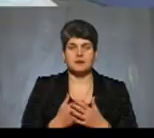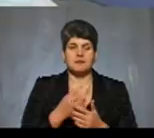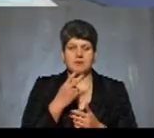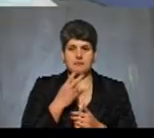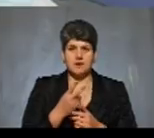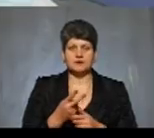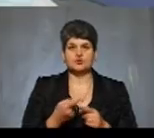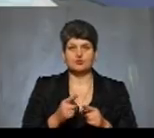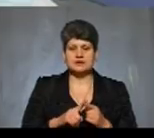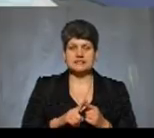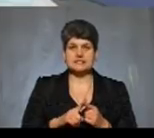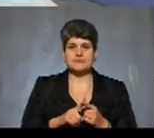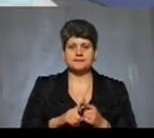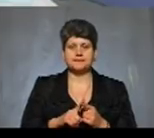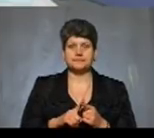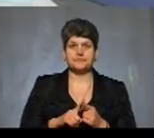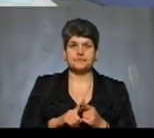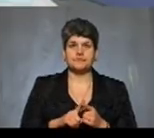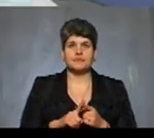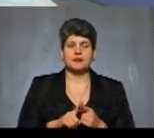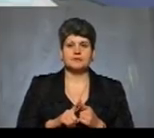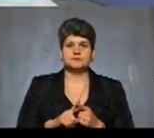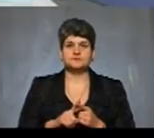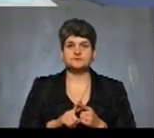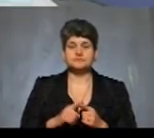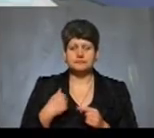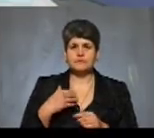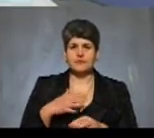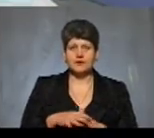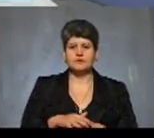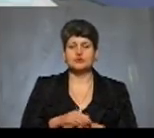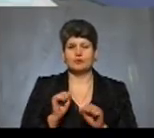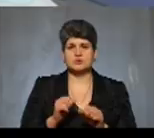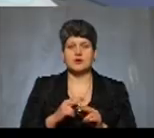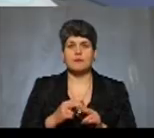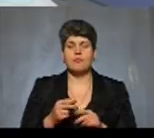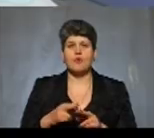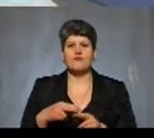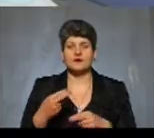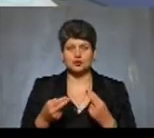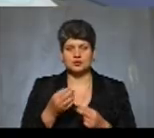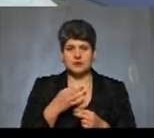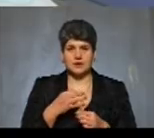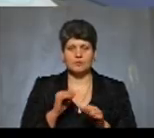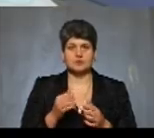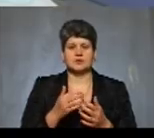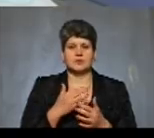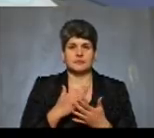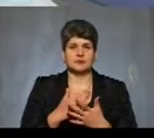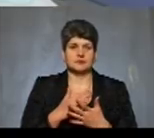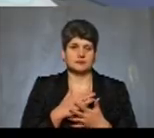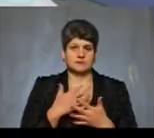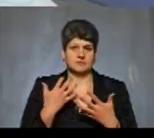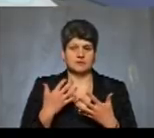це вже йде заще і на розвиток. Тобто, окрім того, що можна повернути ліка, тягне за собою багато... Однозначно, однозначно.